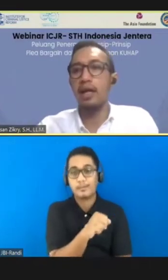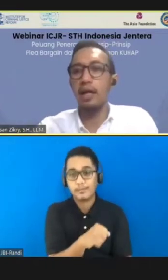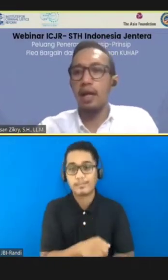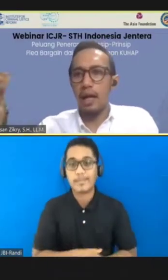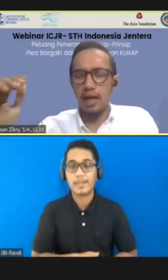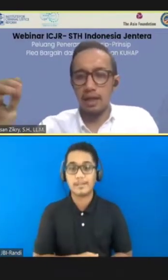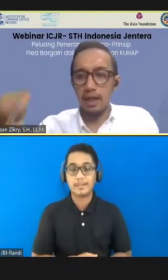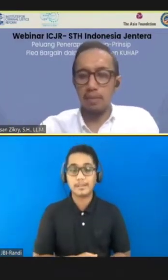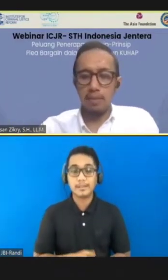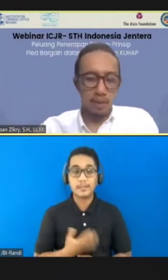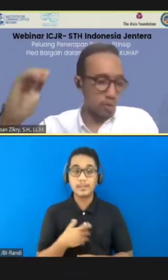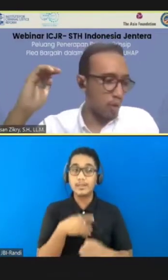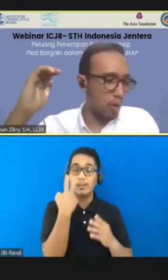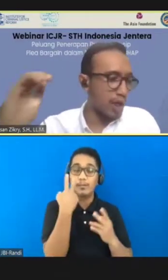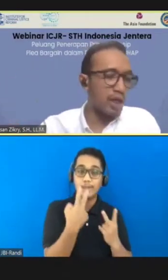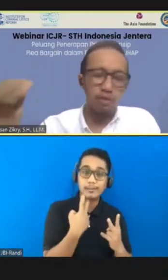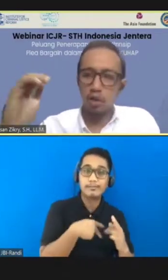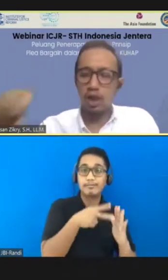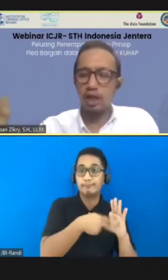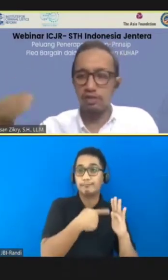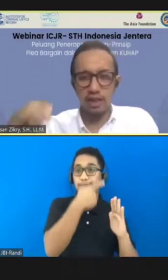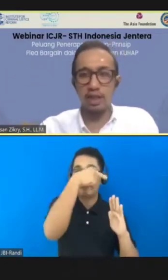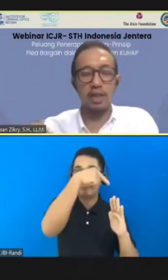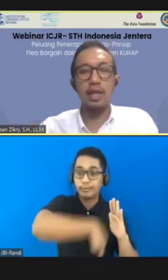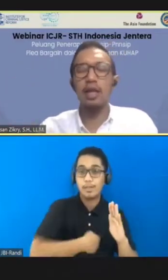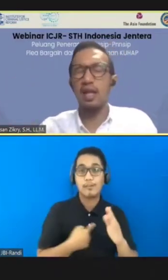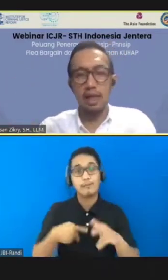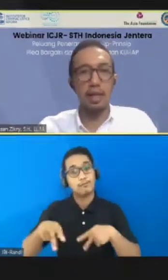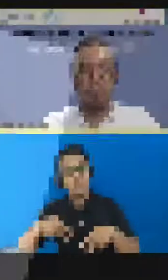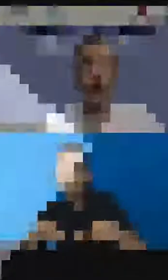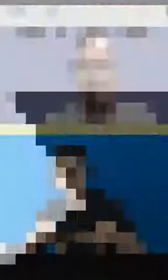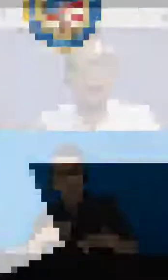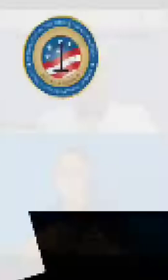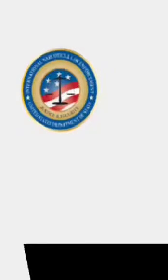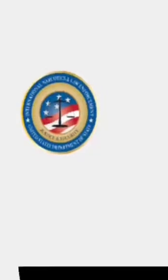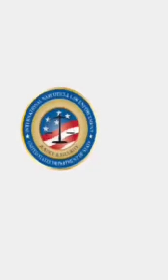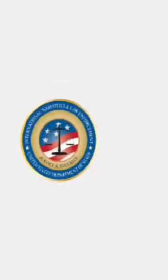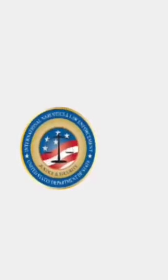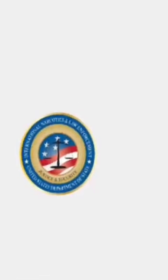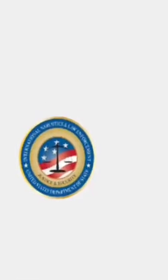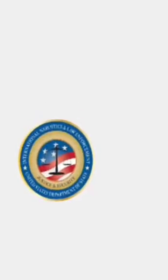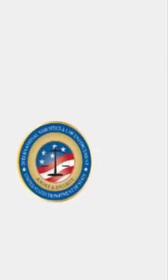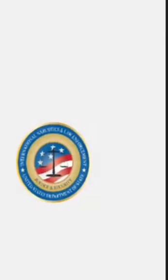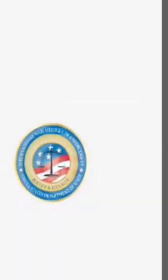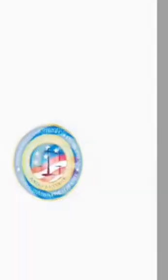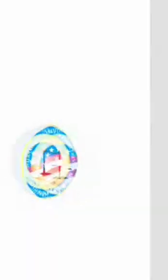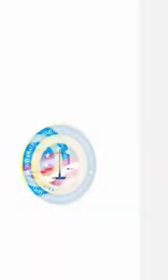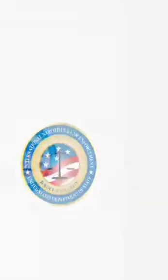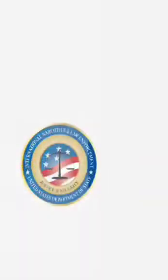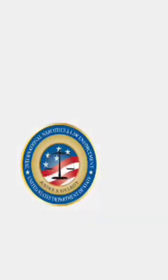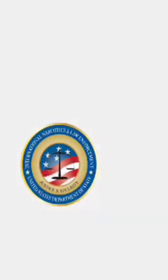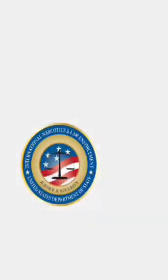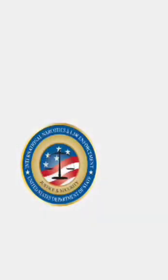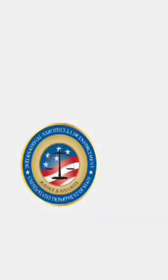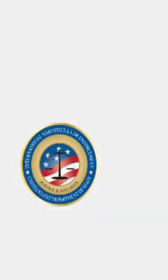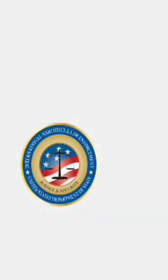untuk menilai hal-hal yang di dalamnya, itu knowingly, voluntary, veracity-nya, dan lain sebagainya. Terima kasih.